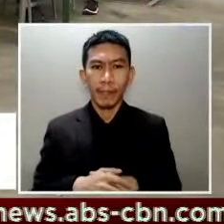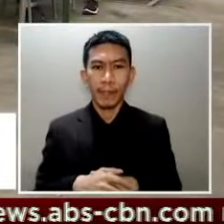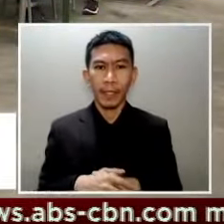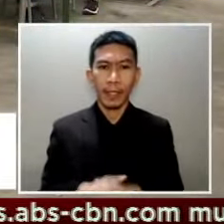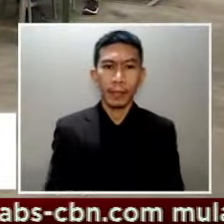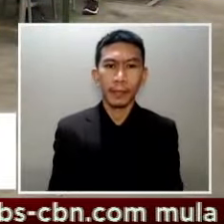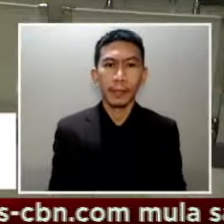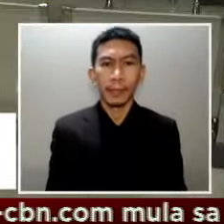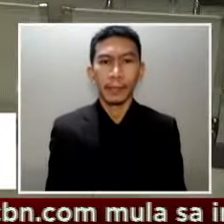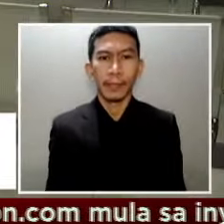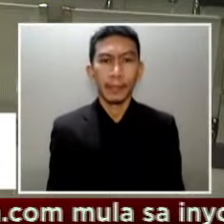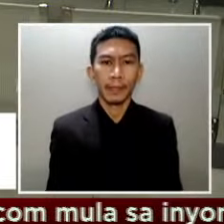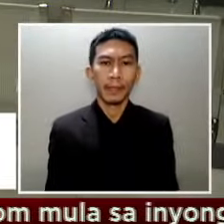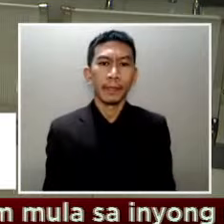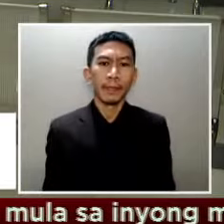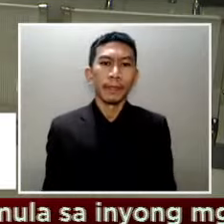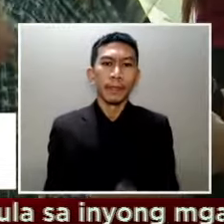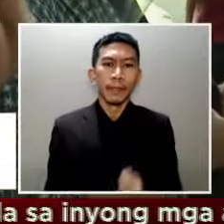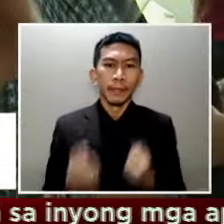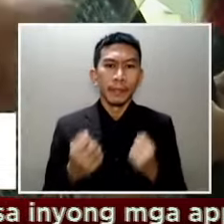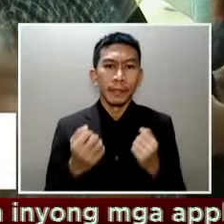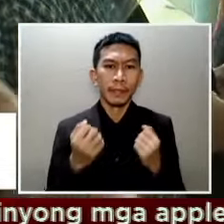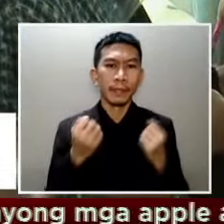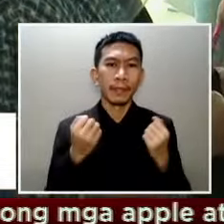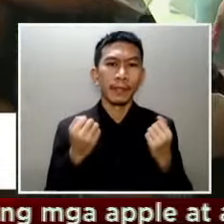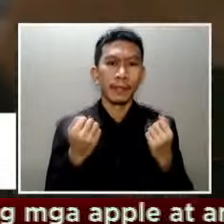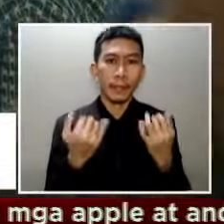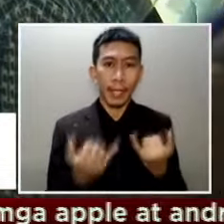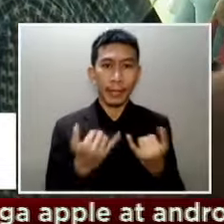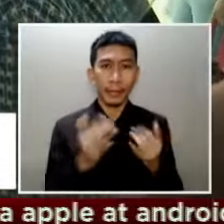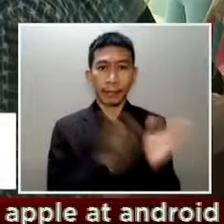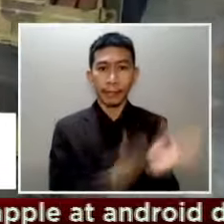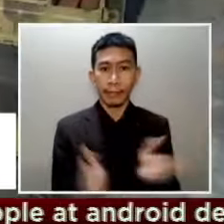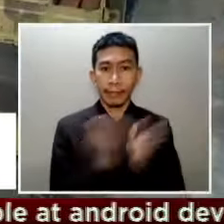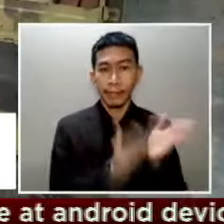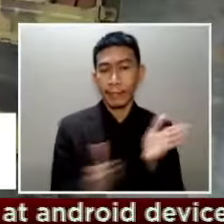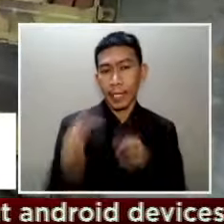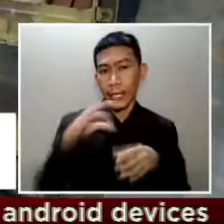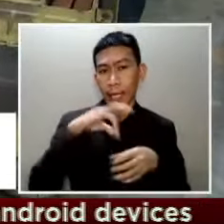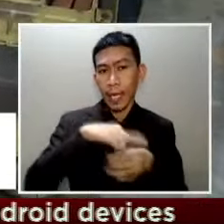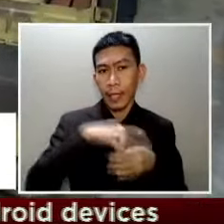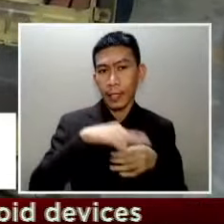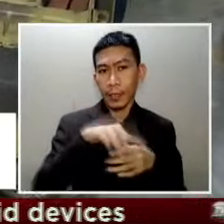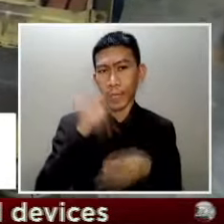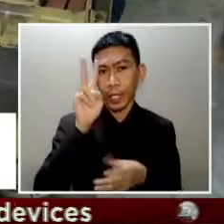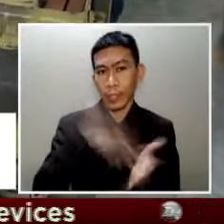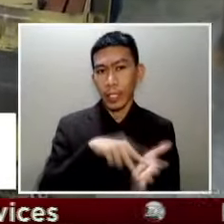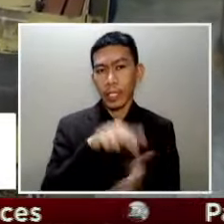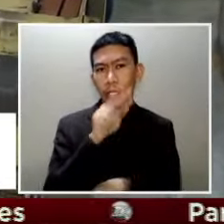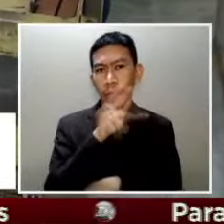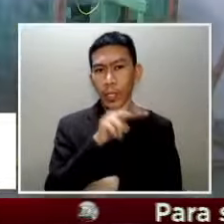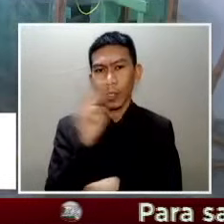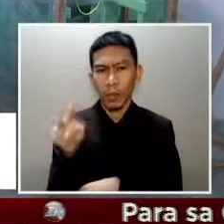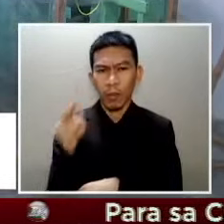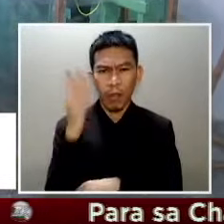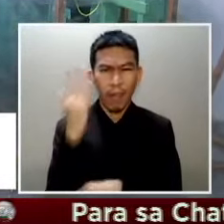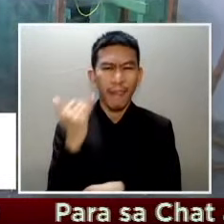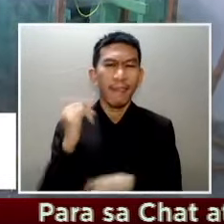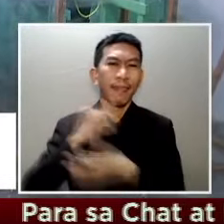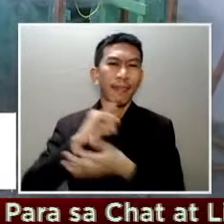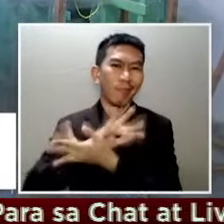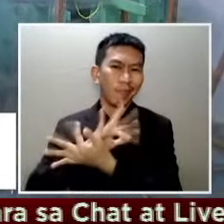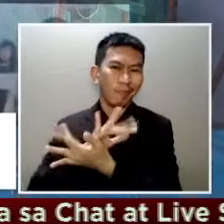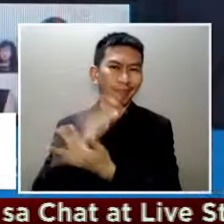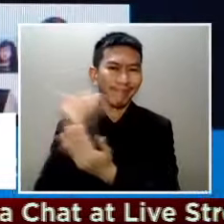Maraming nabago sa paghanda para sa halalan 2022 bunsod na malimitasyong dala ng COVID-19